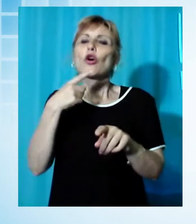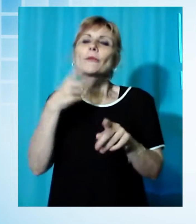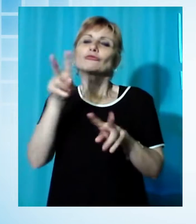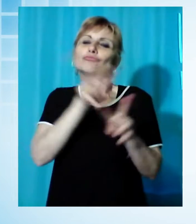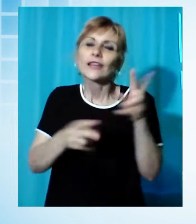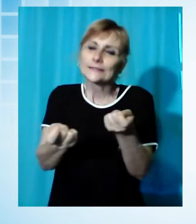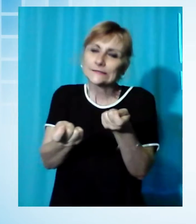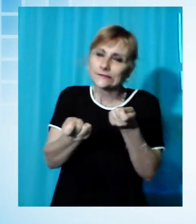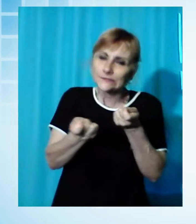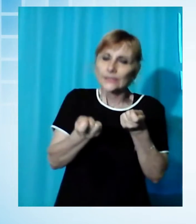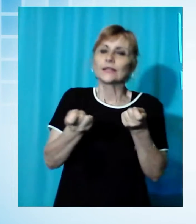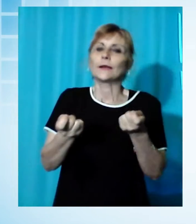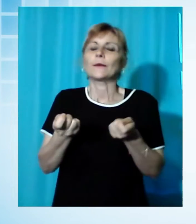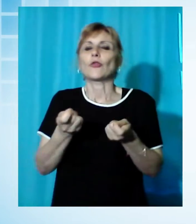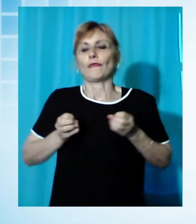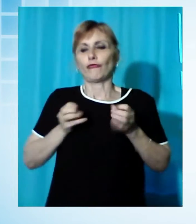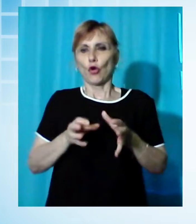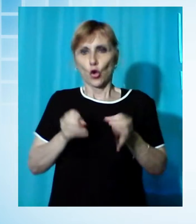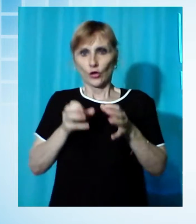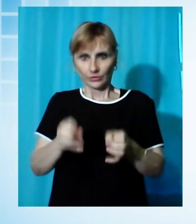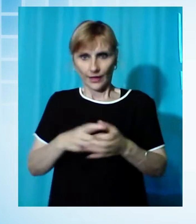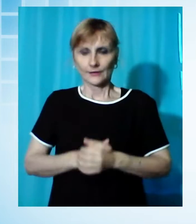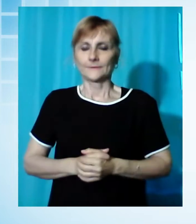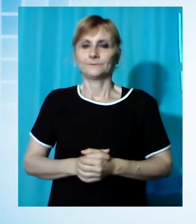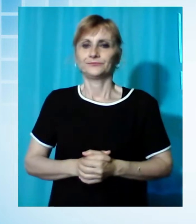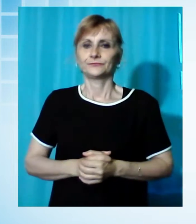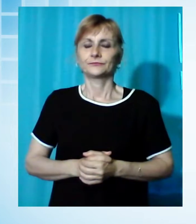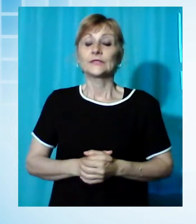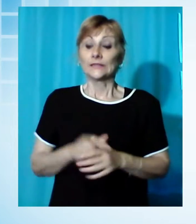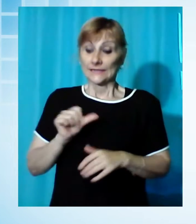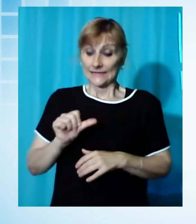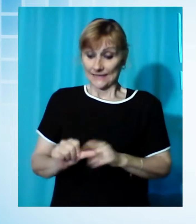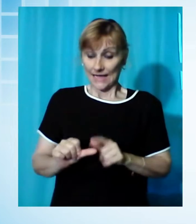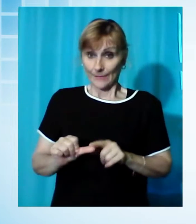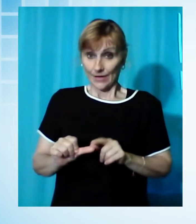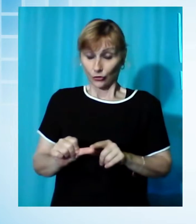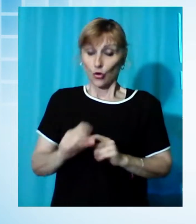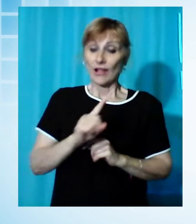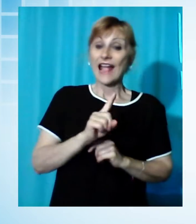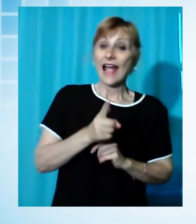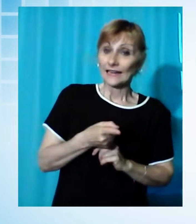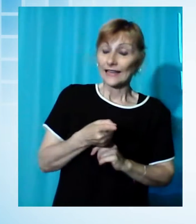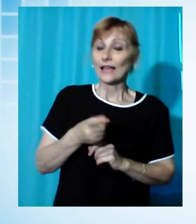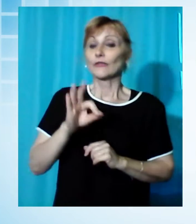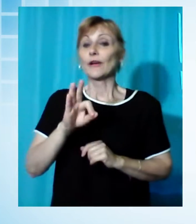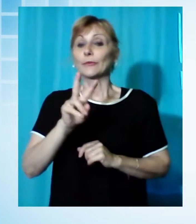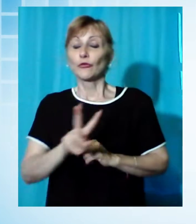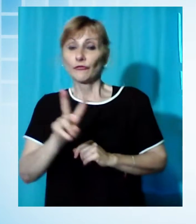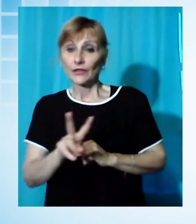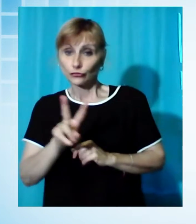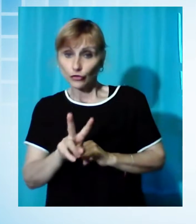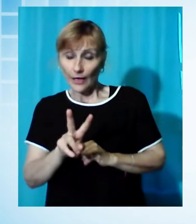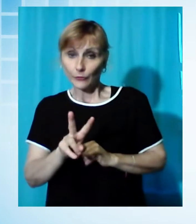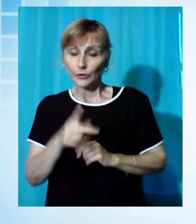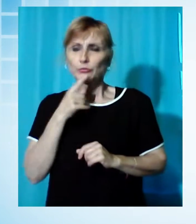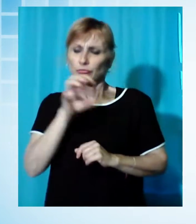hanno poi depositato gli avannotti nei corsi d'acqua. Questo sabato ha riguardato i corsi d'acqua di Gallicano, fabbriche di Vergemoli, di diverse aree della